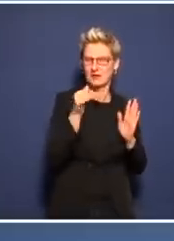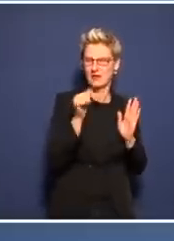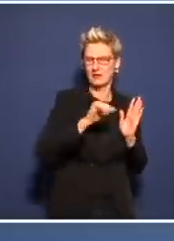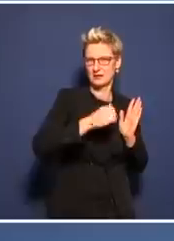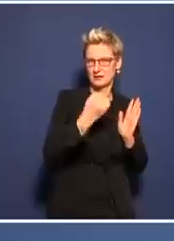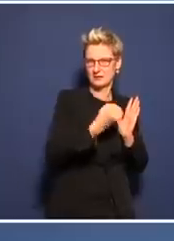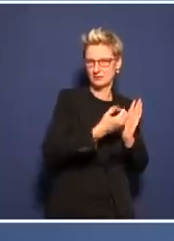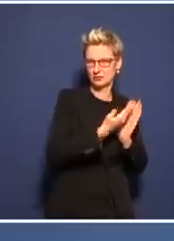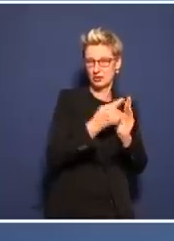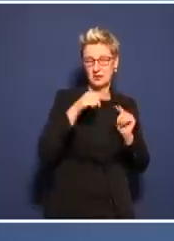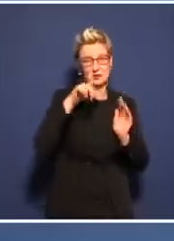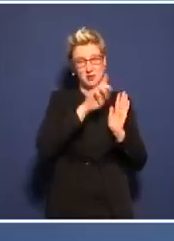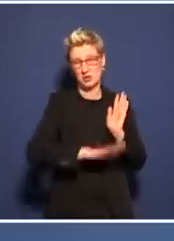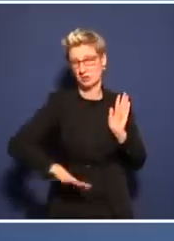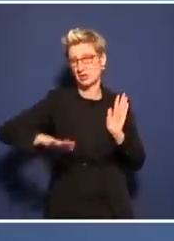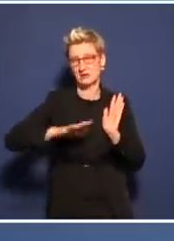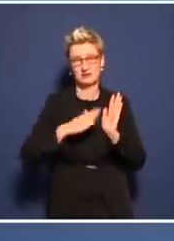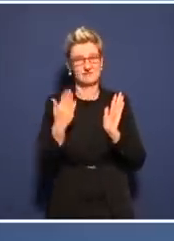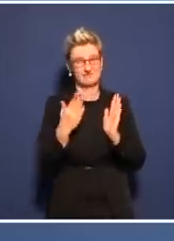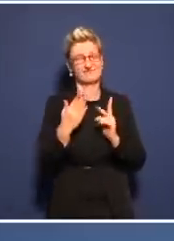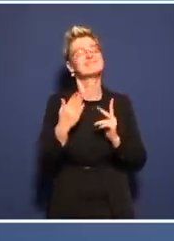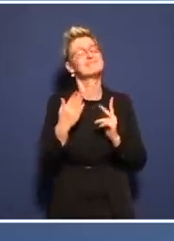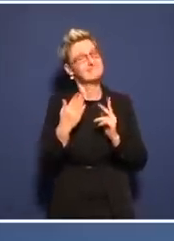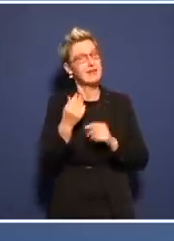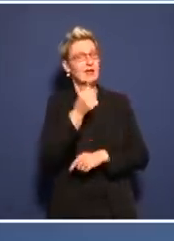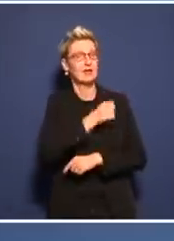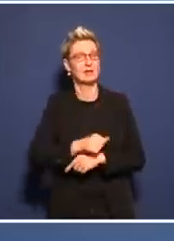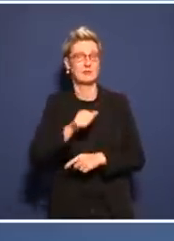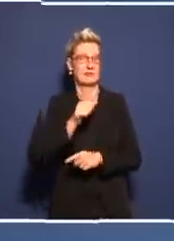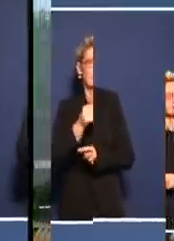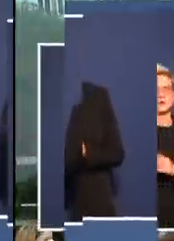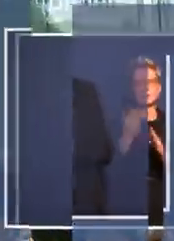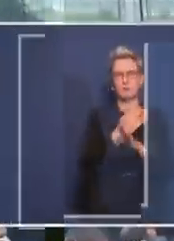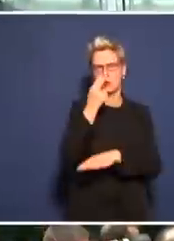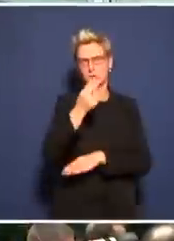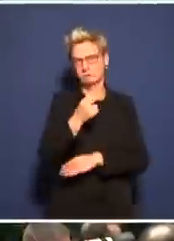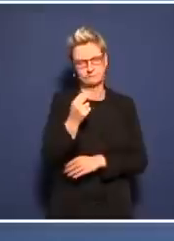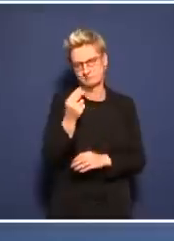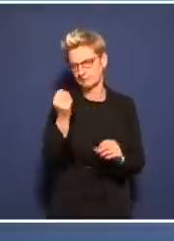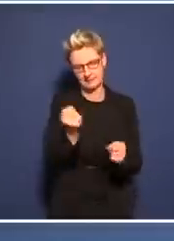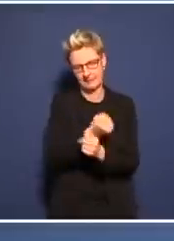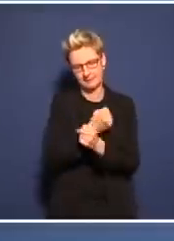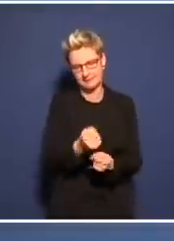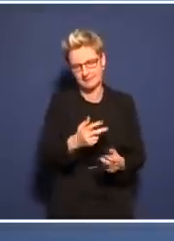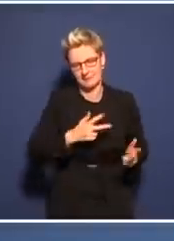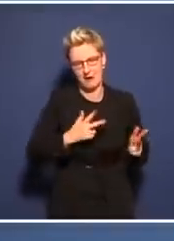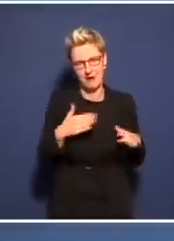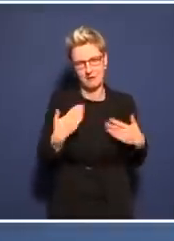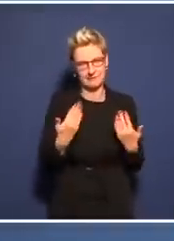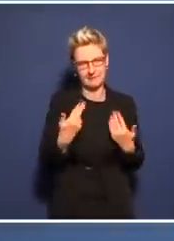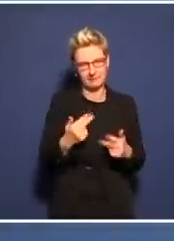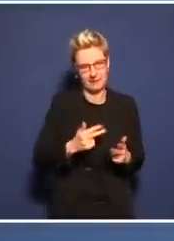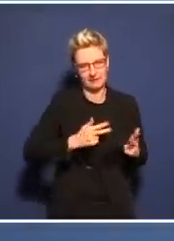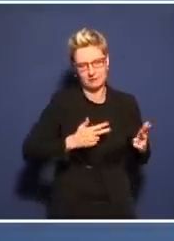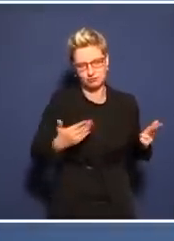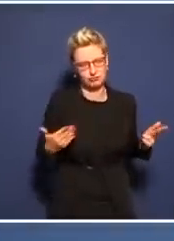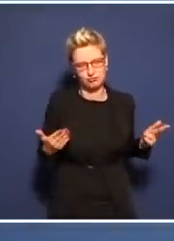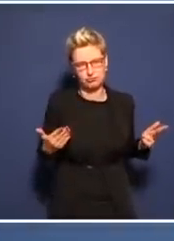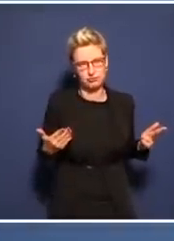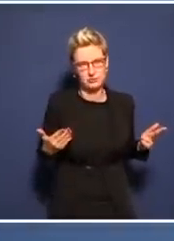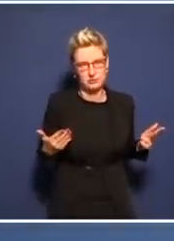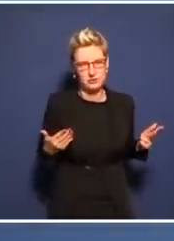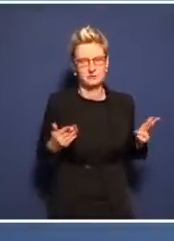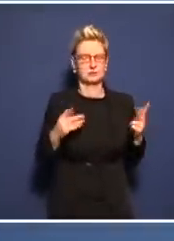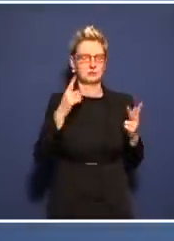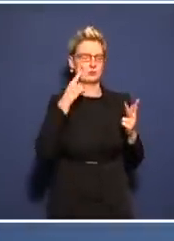größtes Hindernis dabei. Und das kann kaum jemand wirklich voraussagen. Da sind wir ein bisschen im Blindflug. Ach ja? die